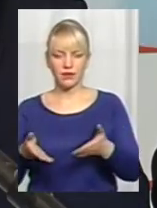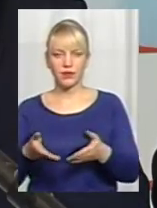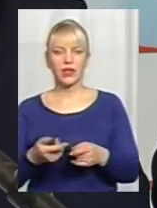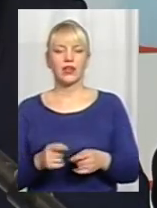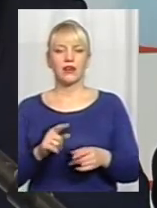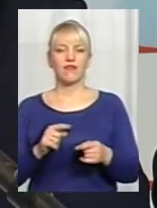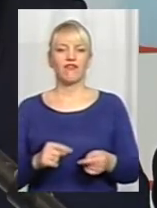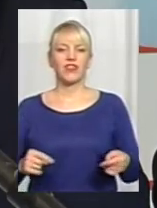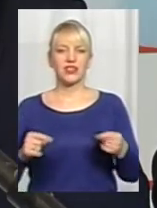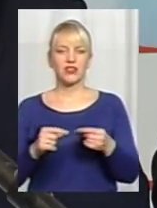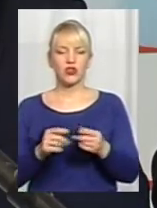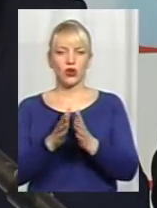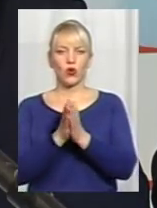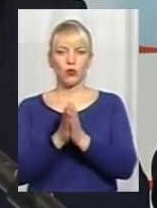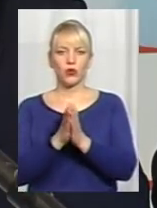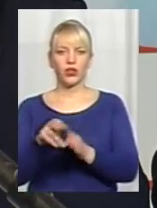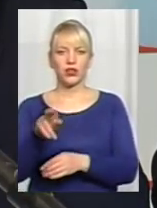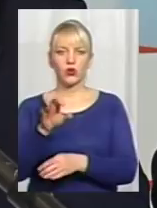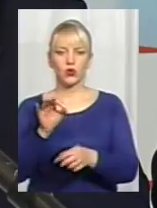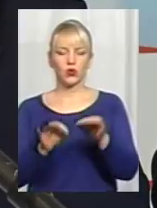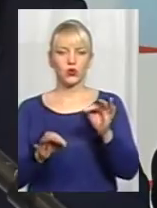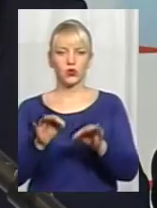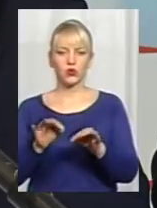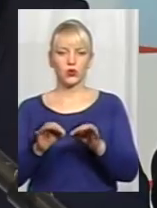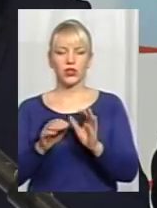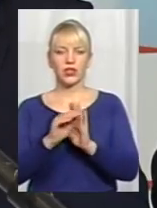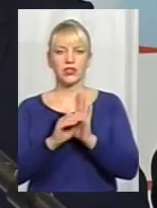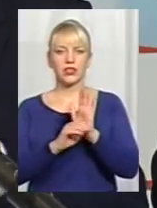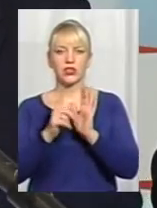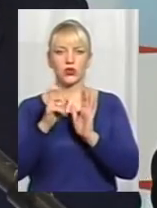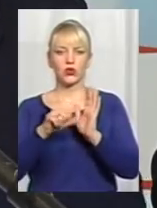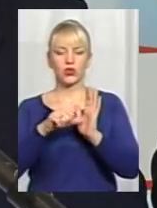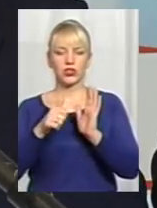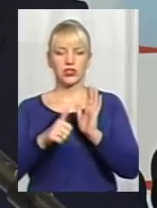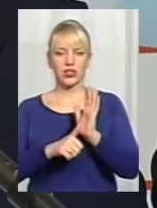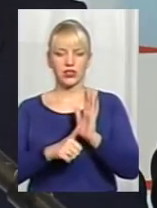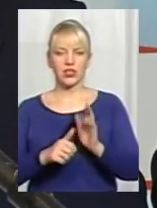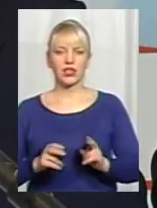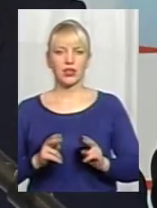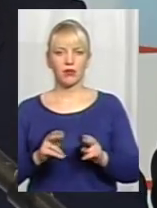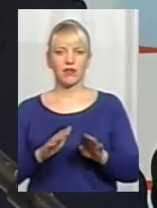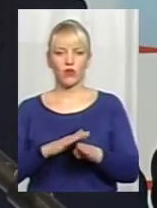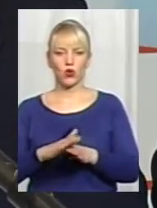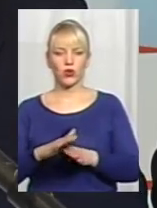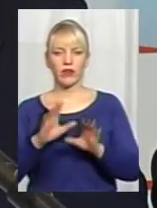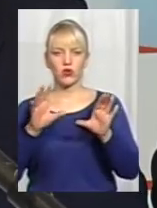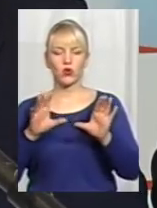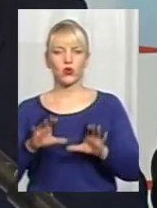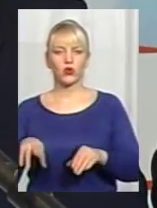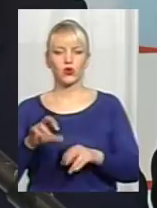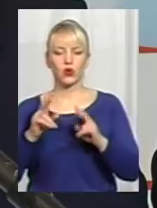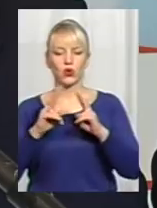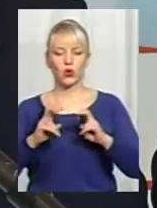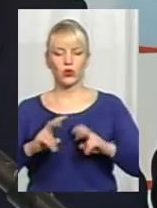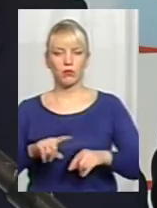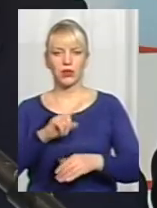скажімо так, клопотання до суду відповідно до 116 статті Кримінальної виконавчого кодексу щодо розгляду питання щодо